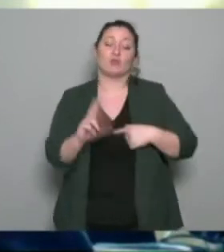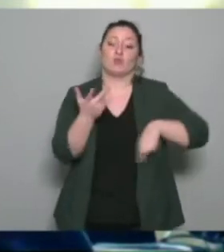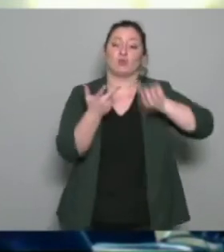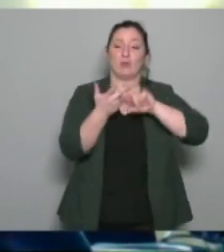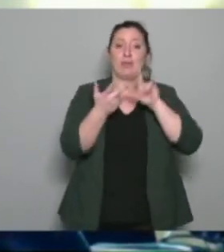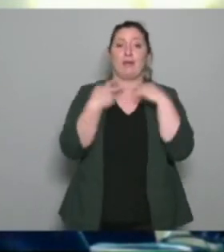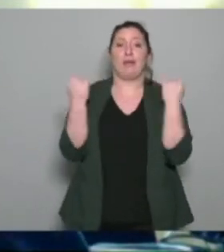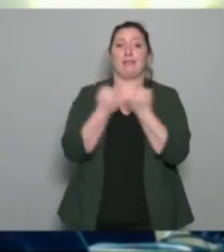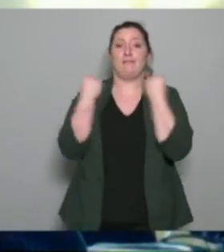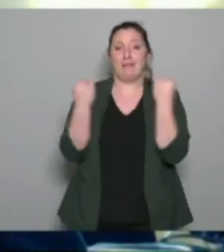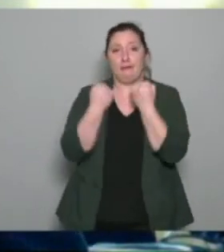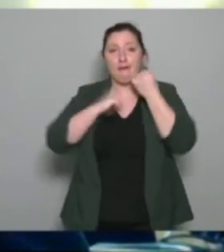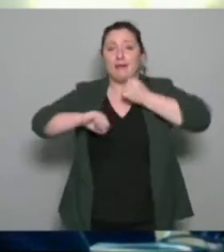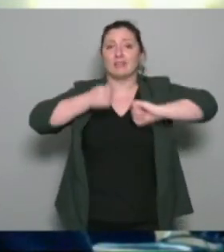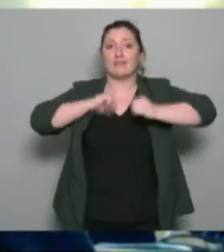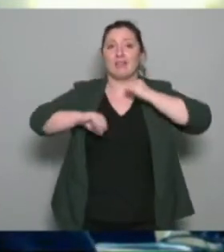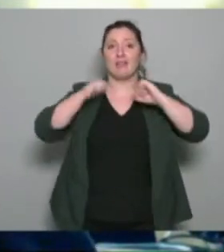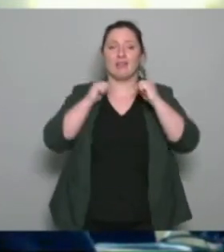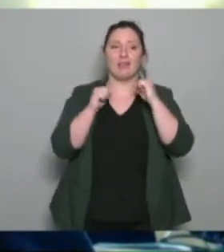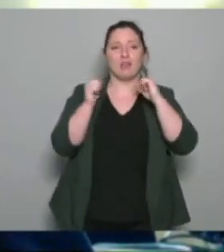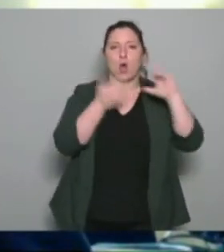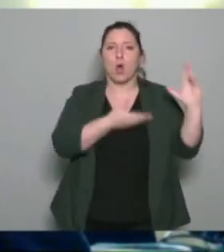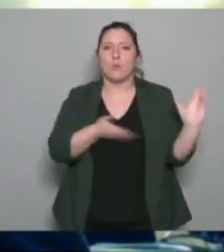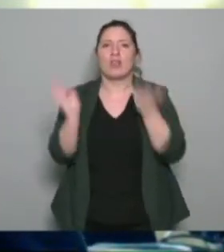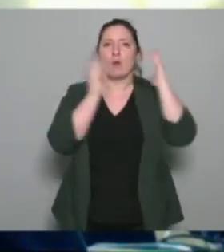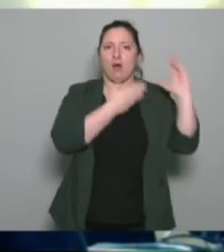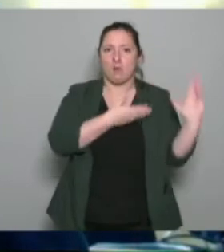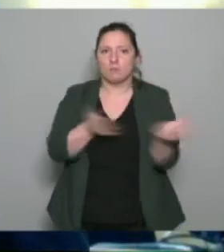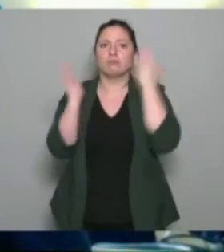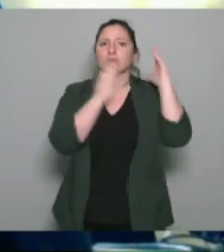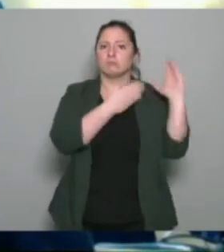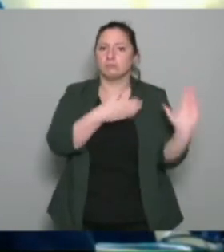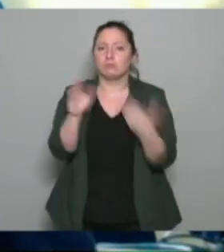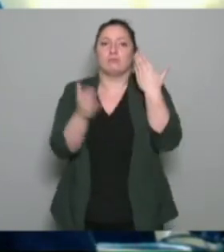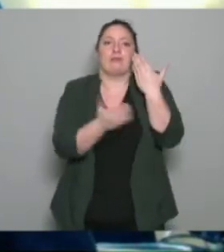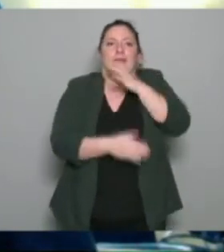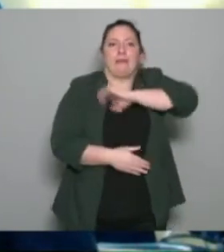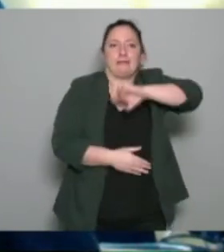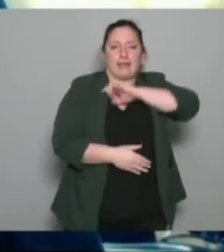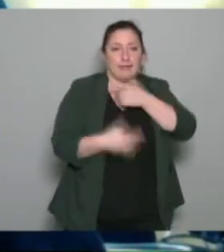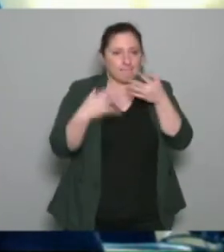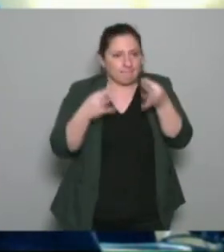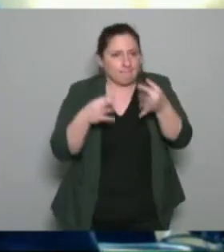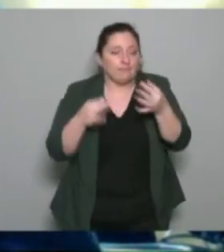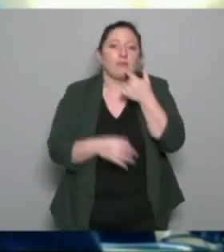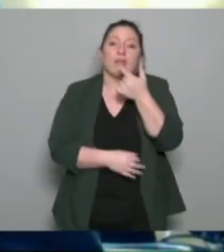dans ce cadre-là on travaille plus particulièrement avec donc une association